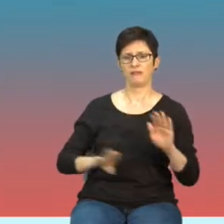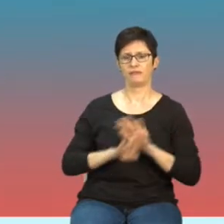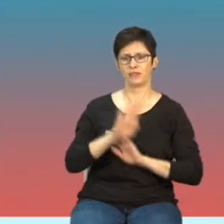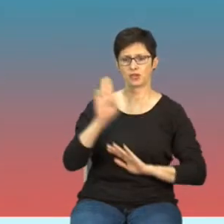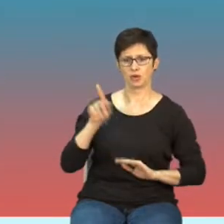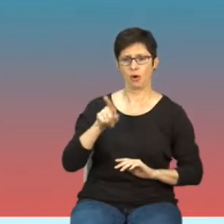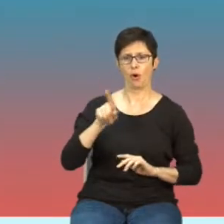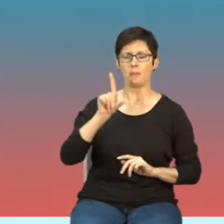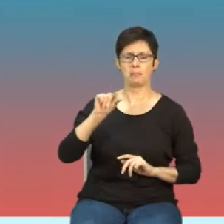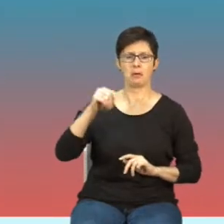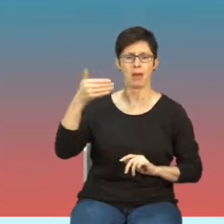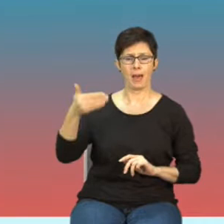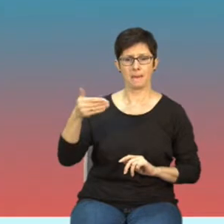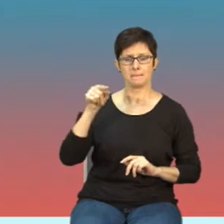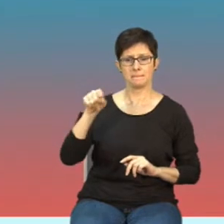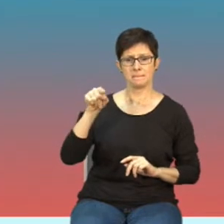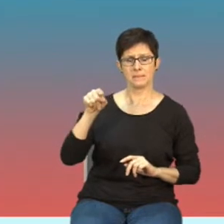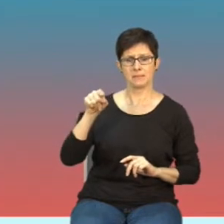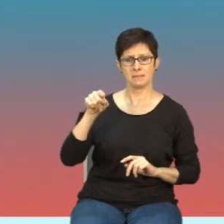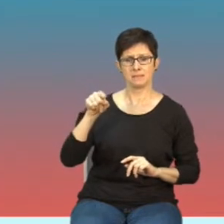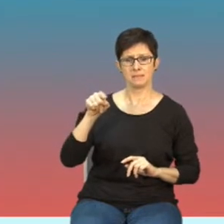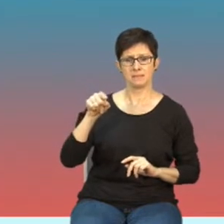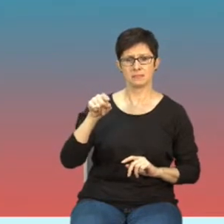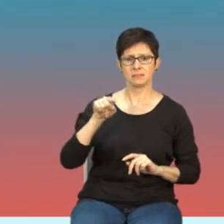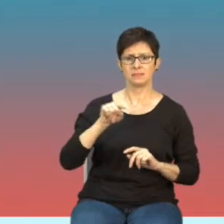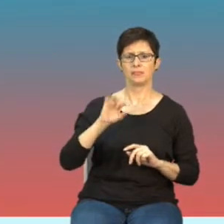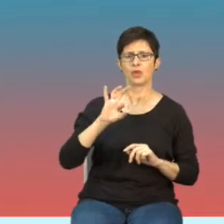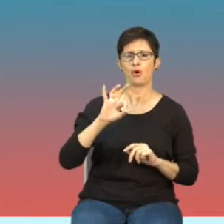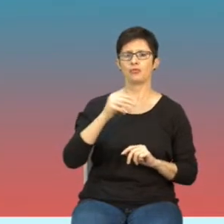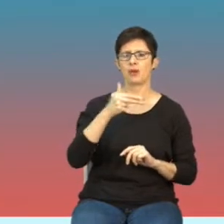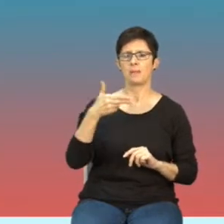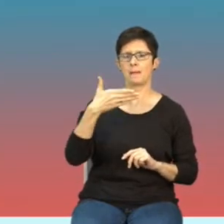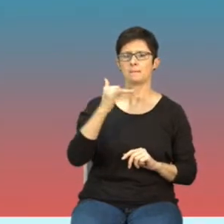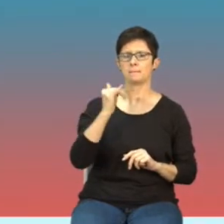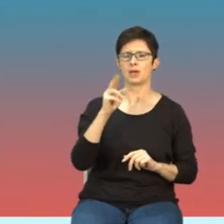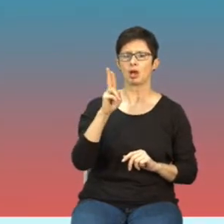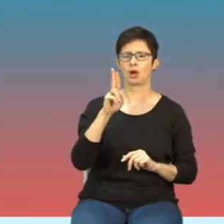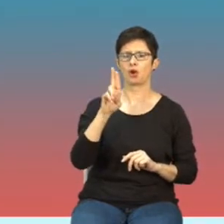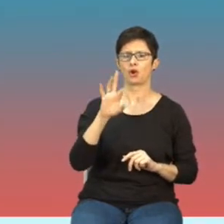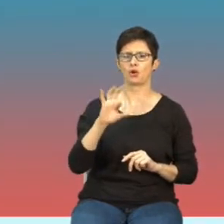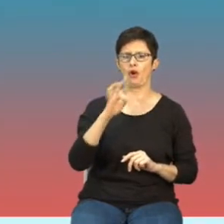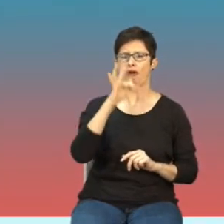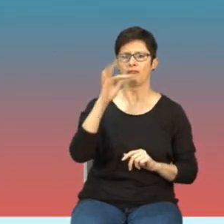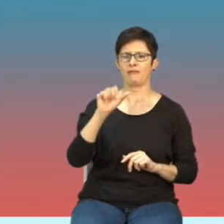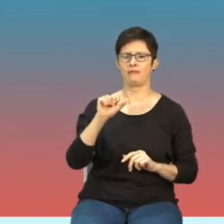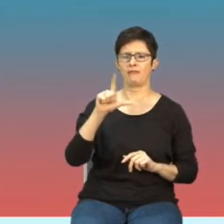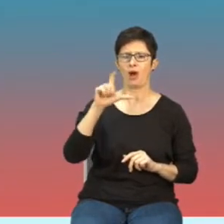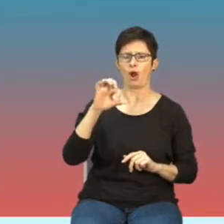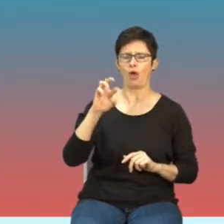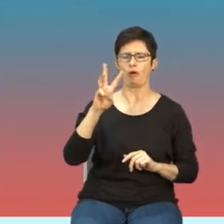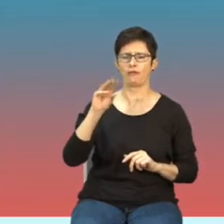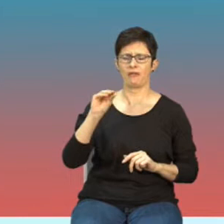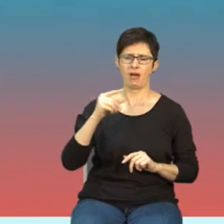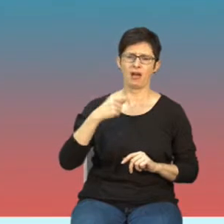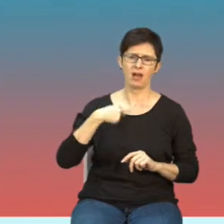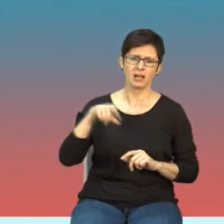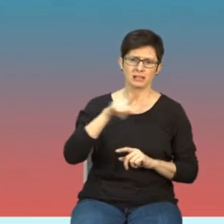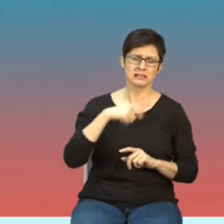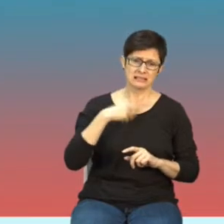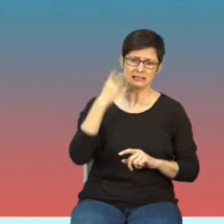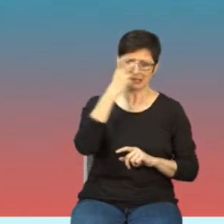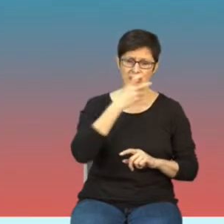pól elektromagnetycznych z zakresu mikrofalowego. No po pierwsze z racji zainteresowania naszej